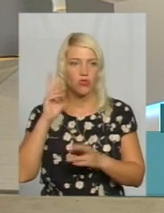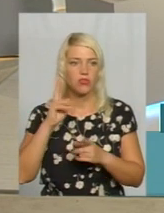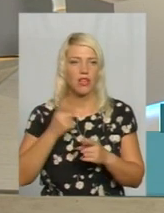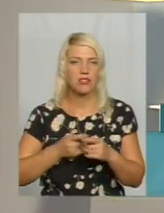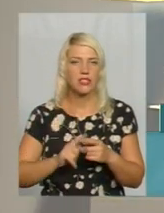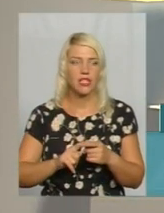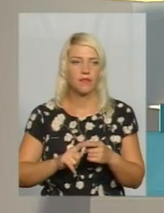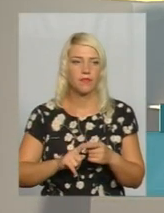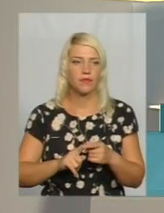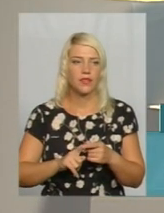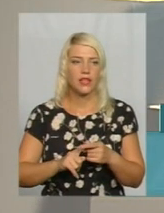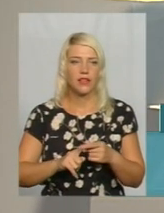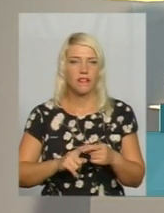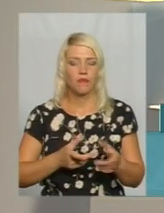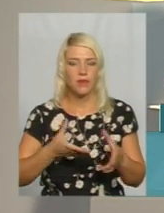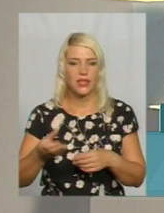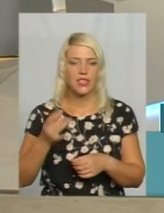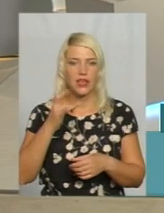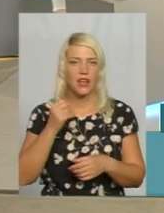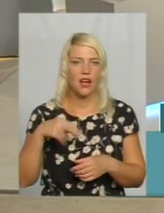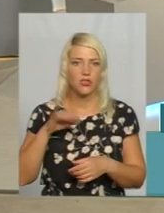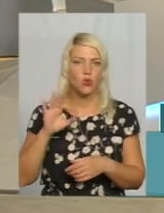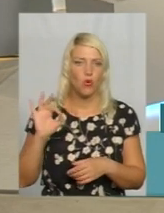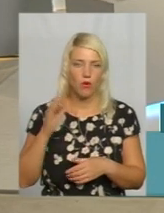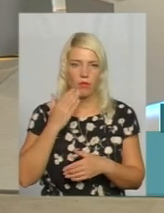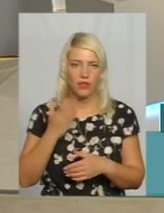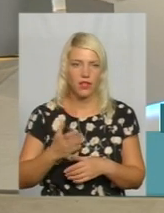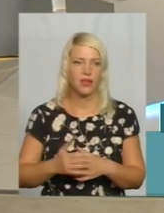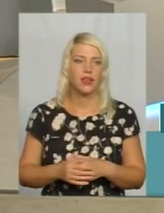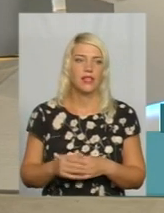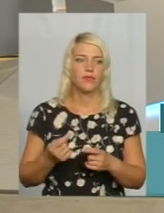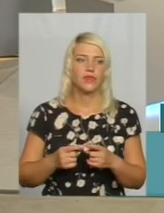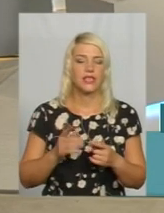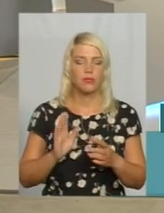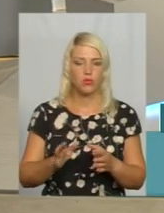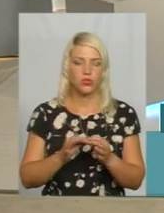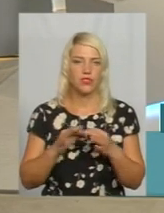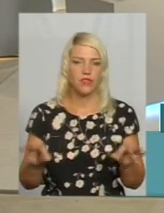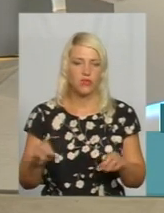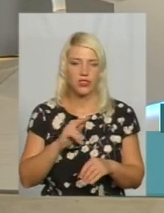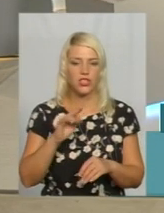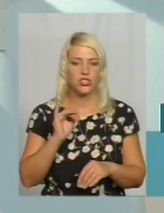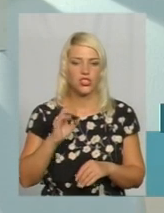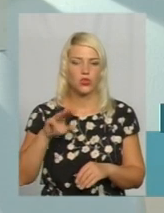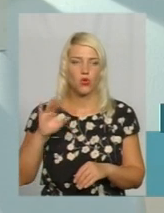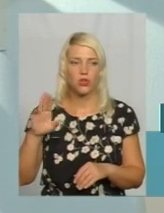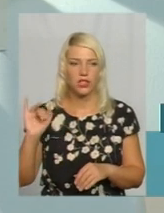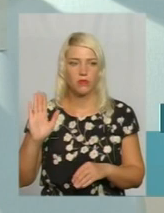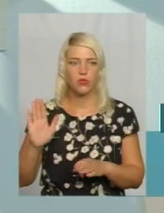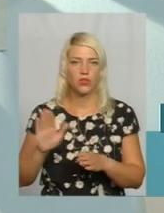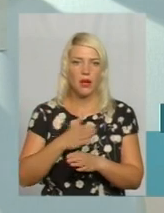позначиться такий перехід саме на радіомовленні? Те, що я говорила, звільняться частоти і вони будуть